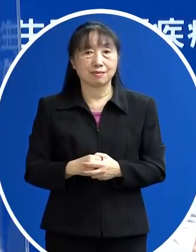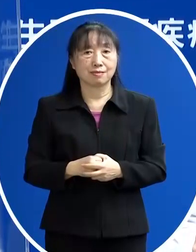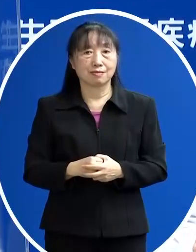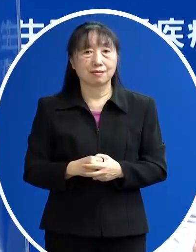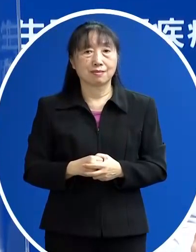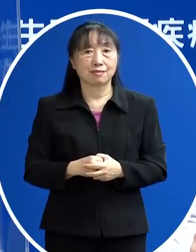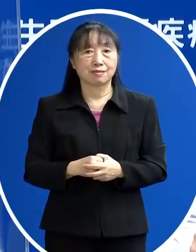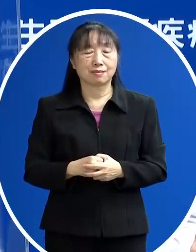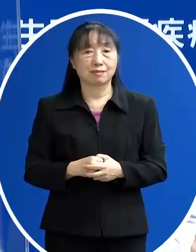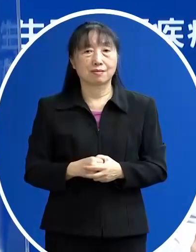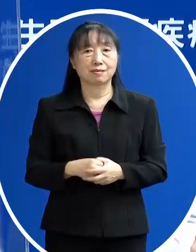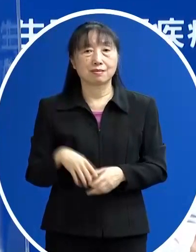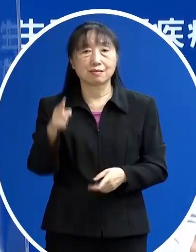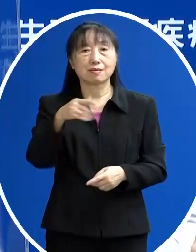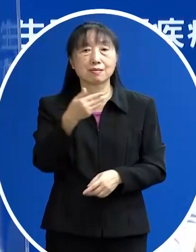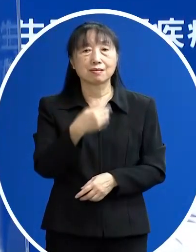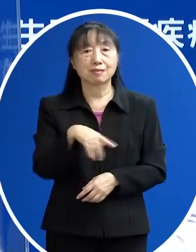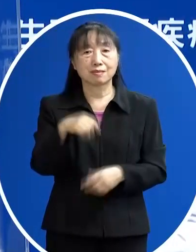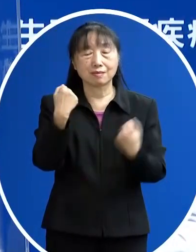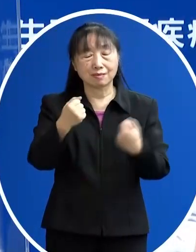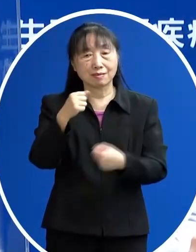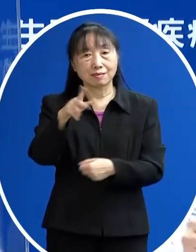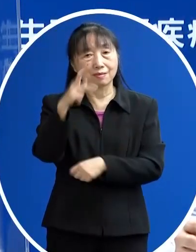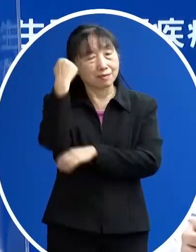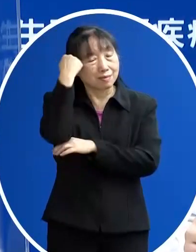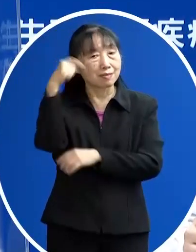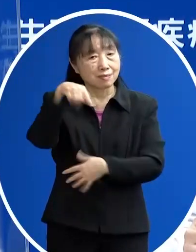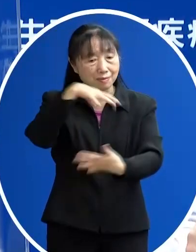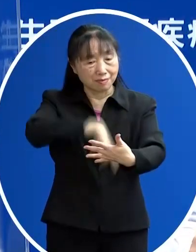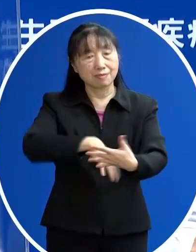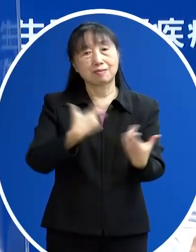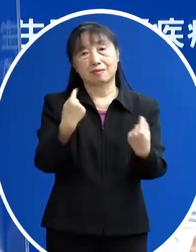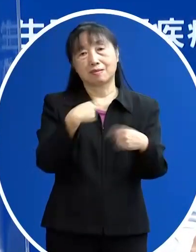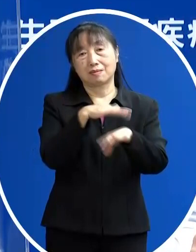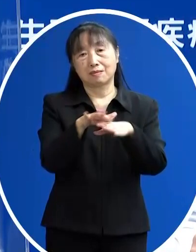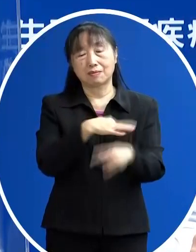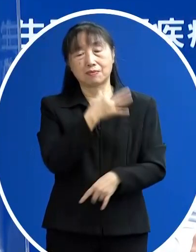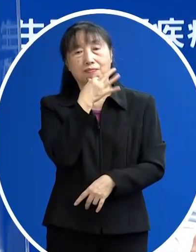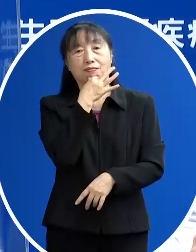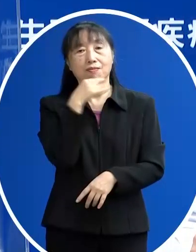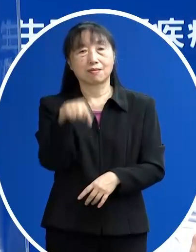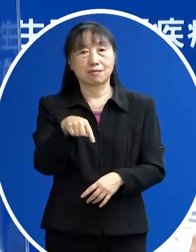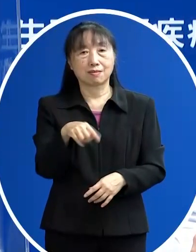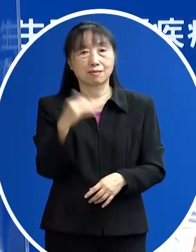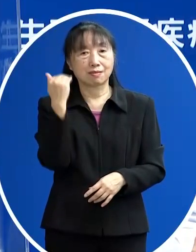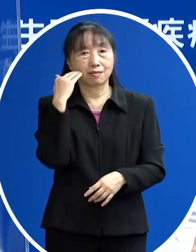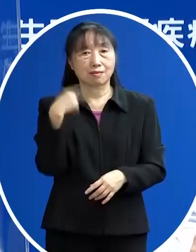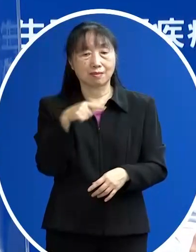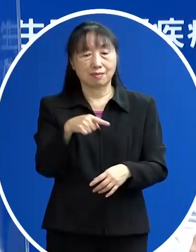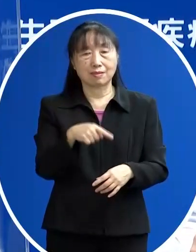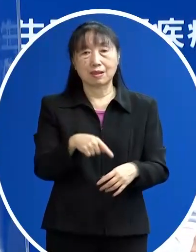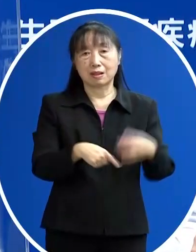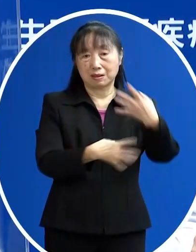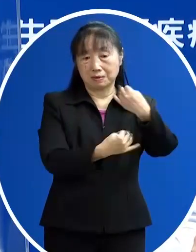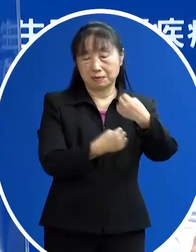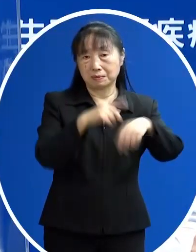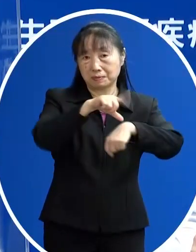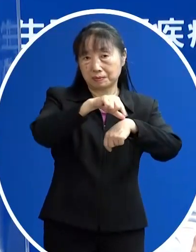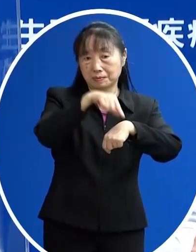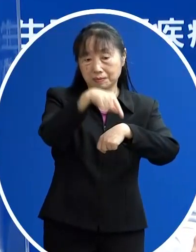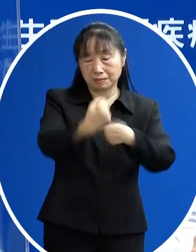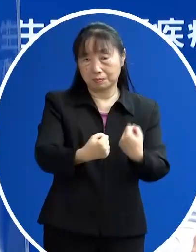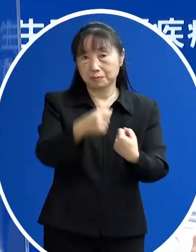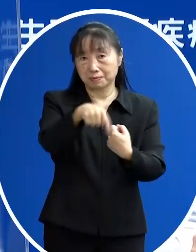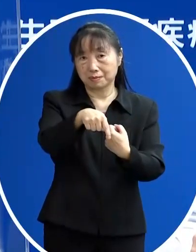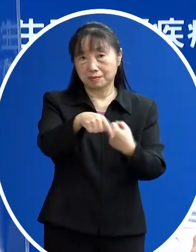那在旅社裡面也有旅社的一個風險那適當的一個距離的時間那在旅